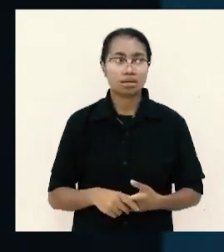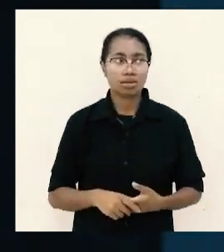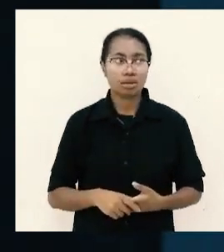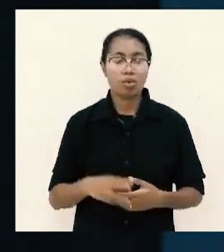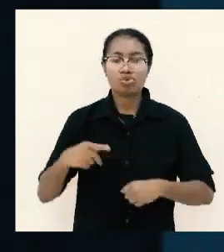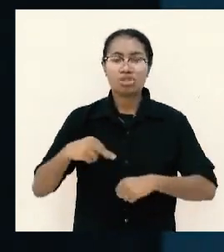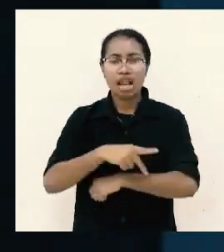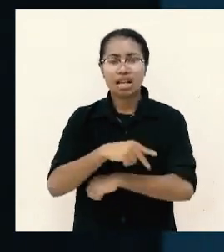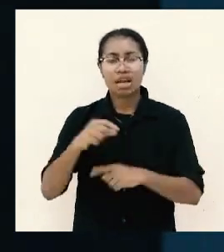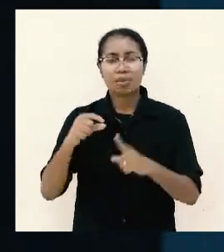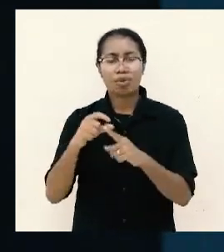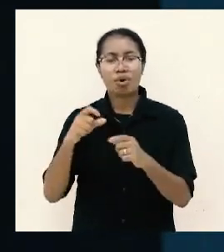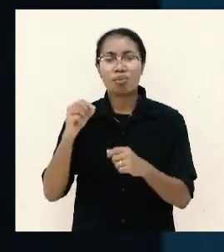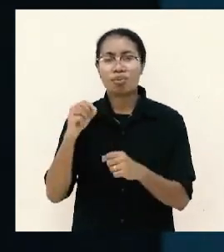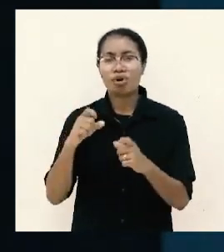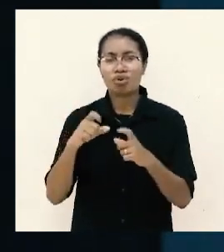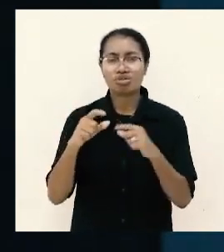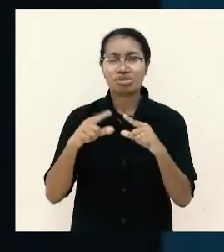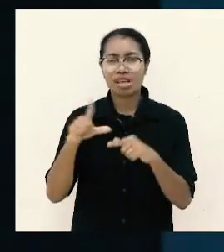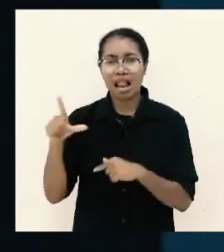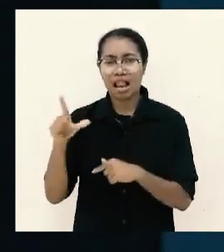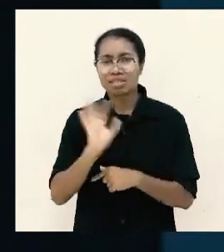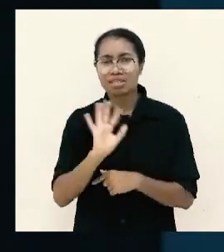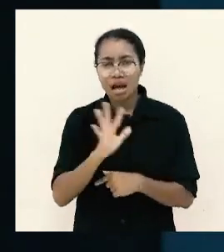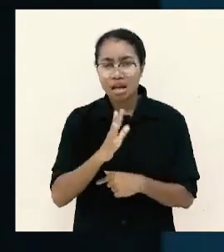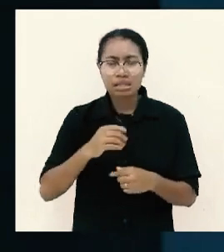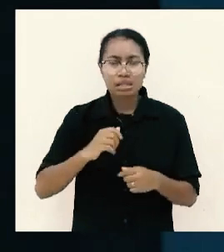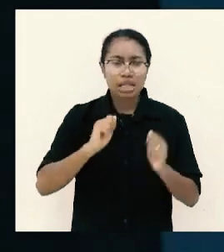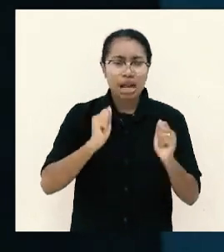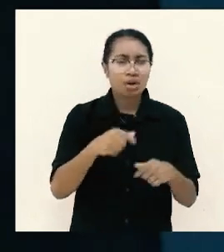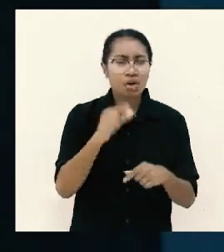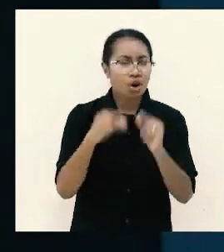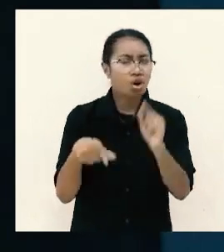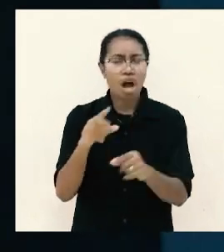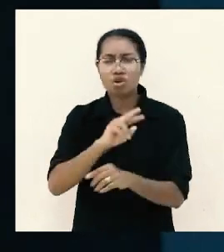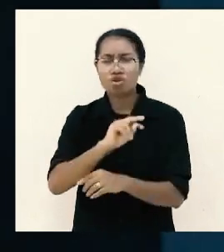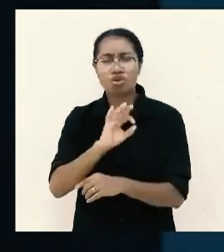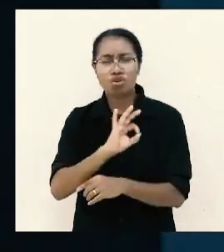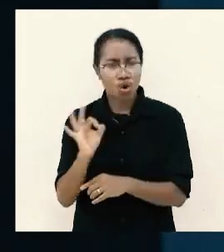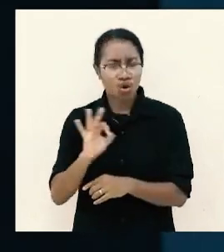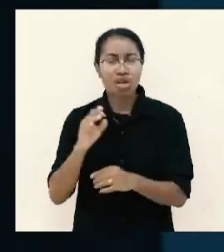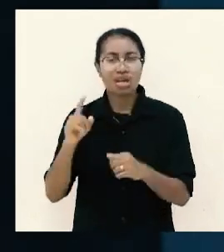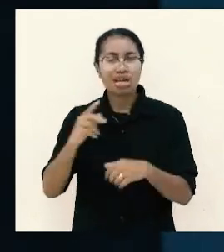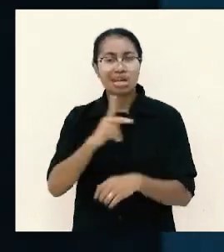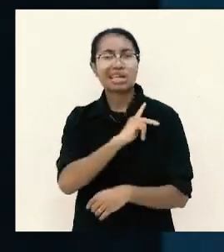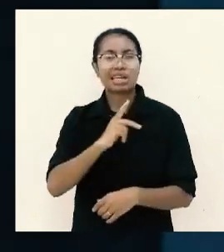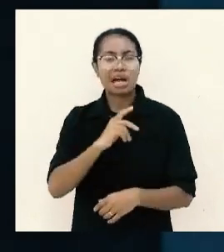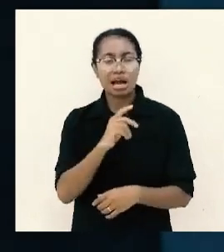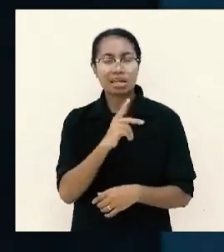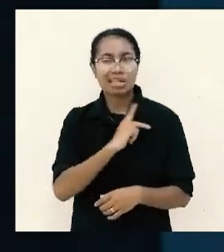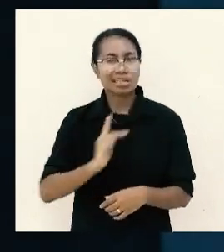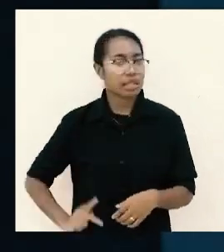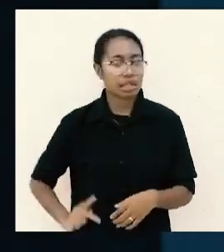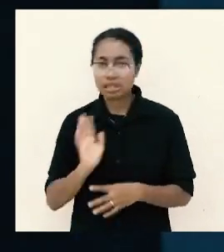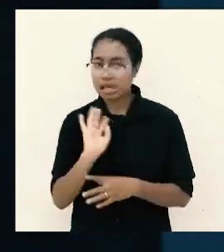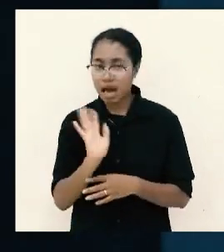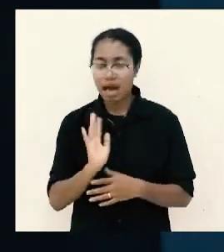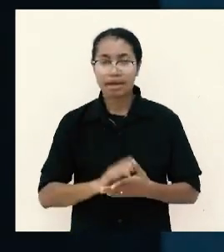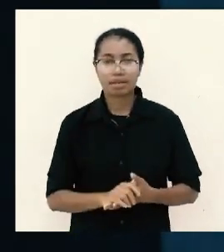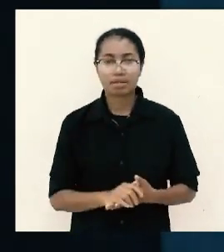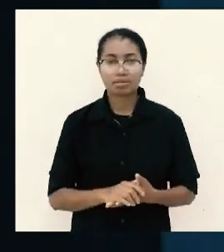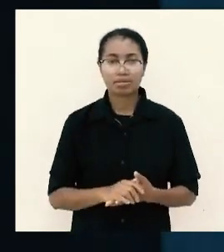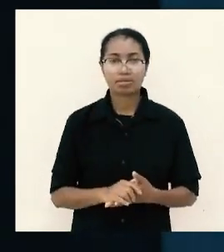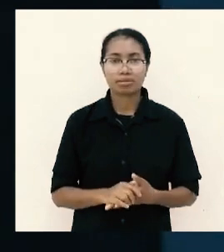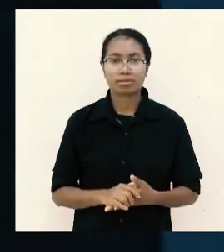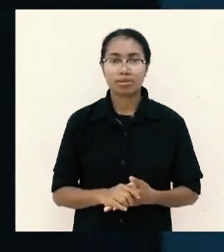proposal jangan jalankan ke orang-orang non-Kristen bahkan seharusnya kita pun berpikir bahwa tidak semua orang Kristen